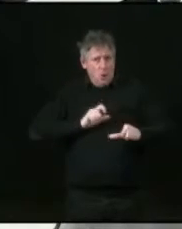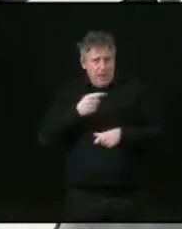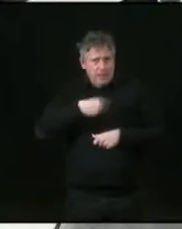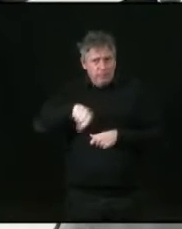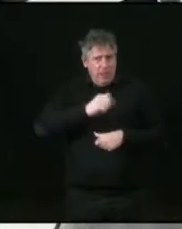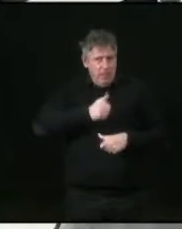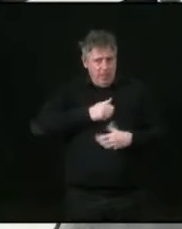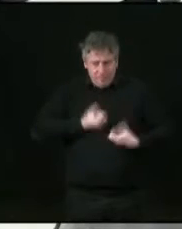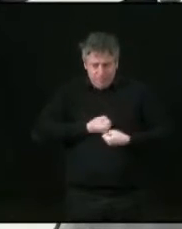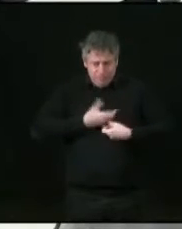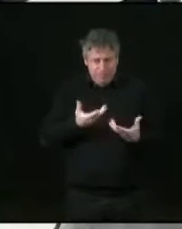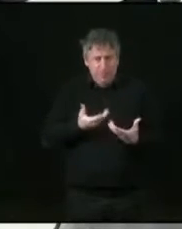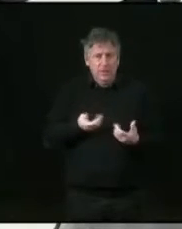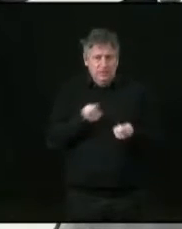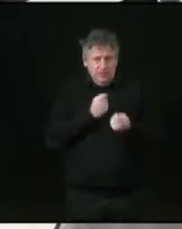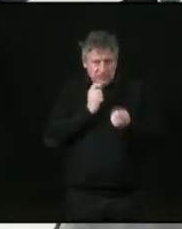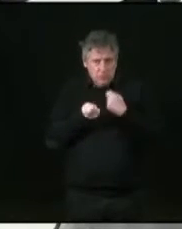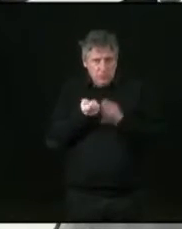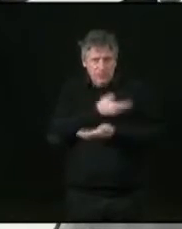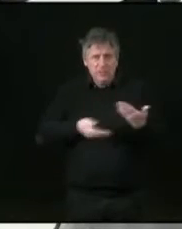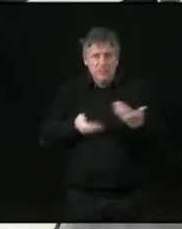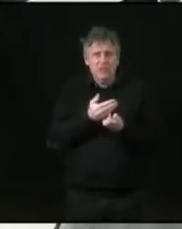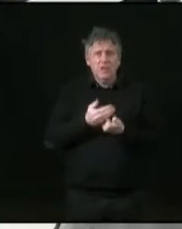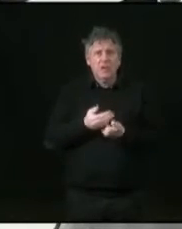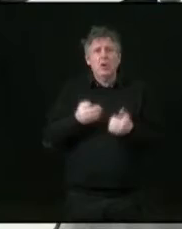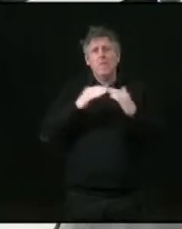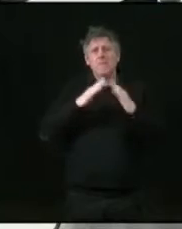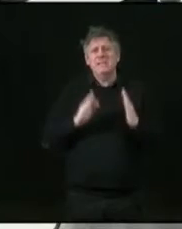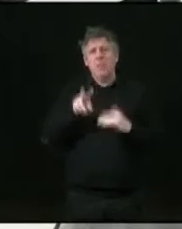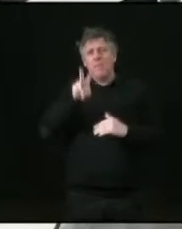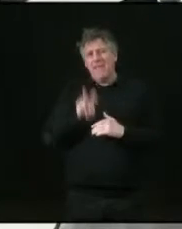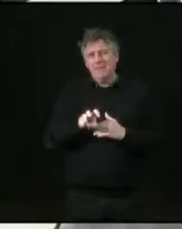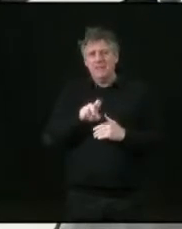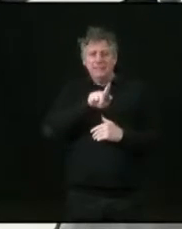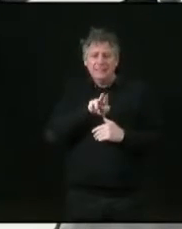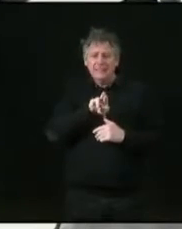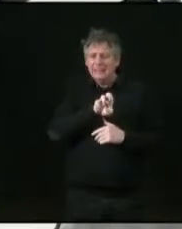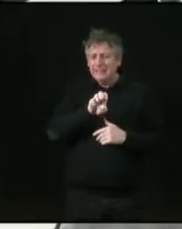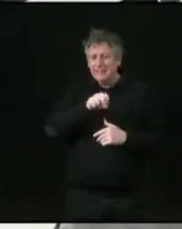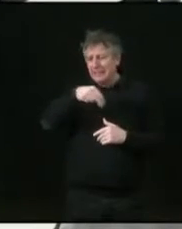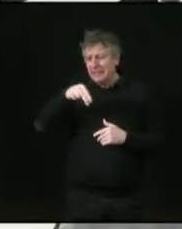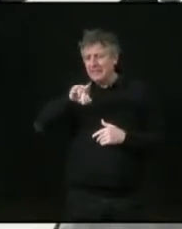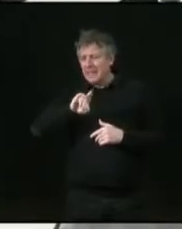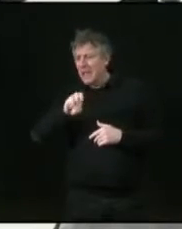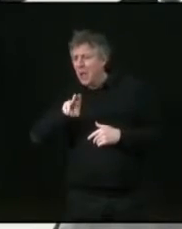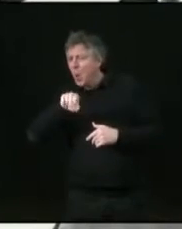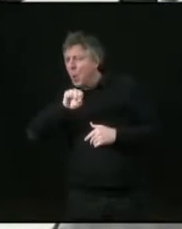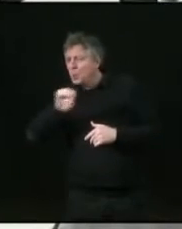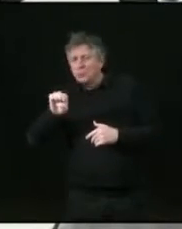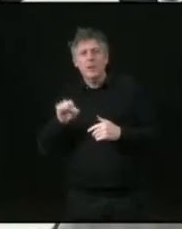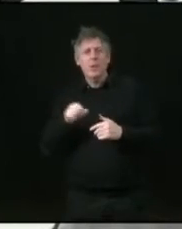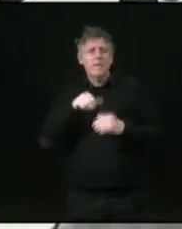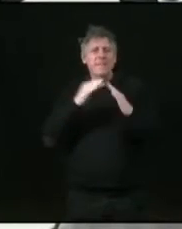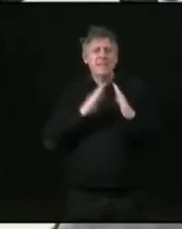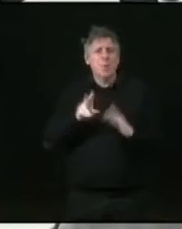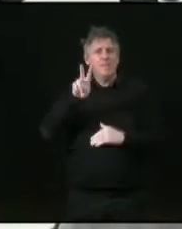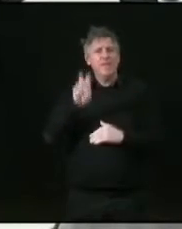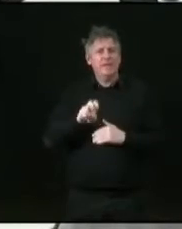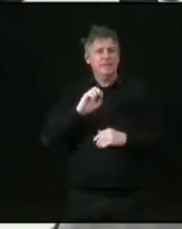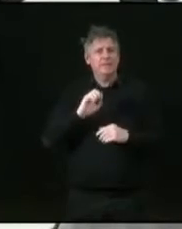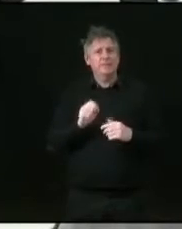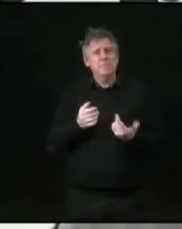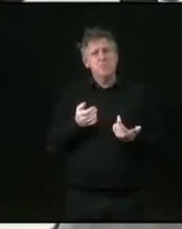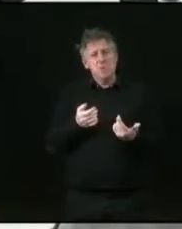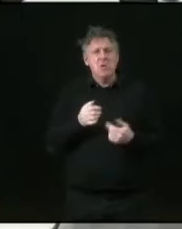Enfin, la Green House est notre maison verte à Alphoreville. Une belle spécificité qu'on